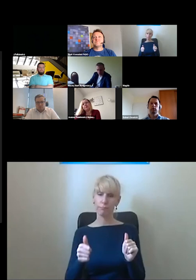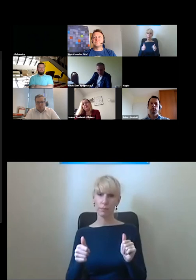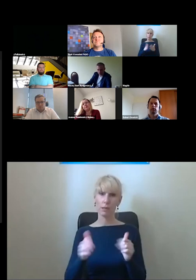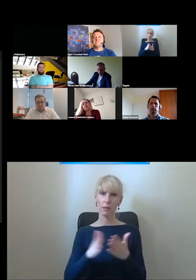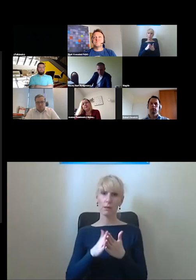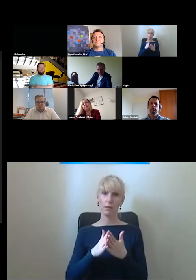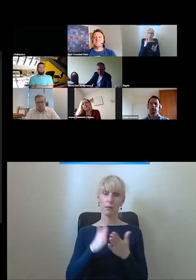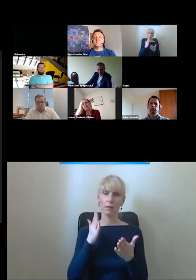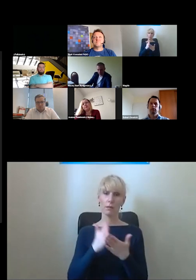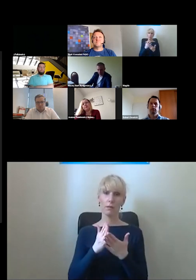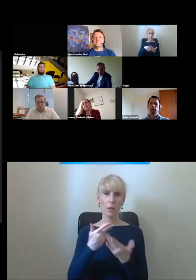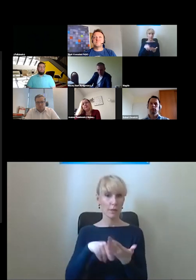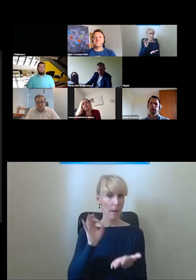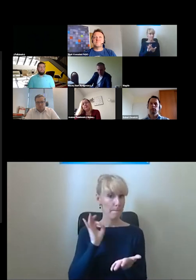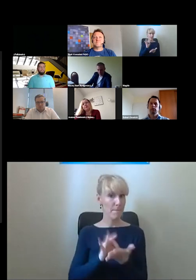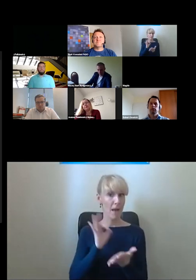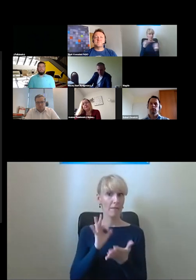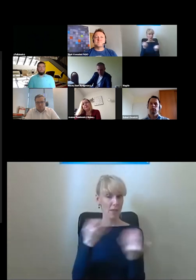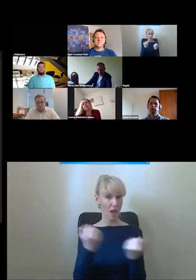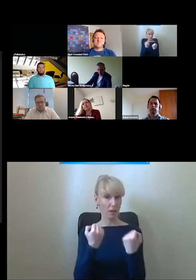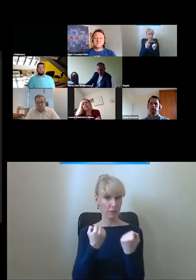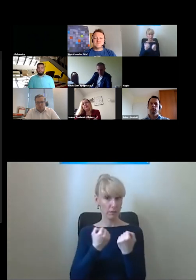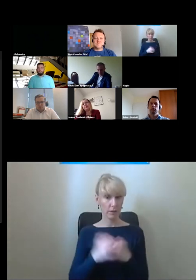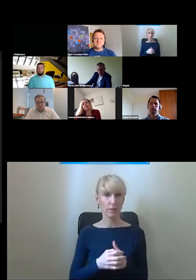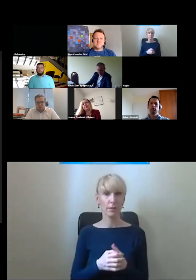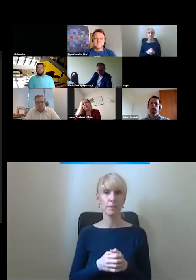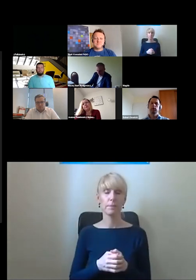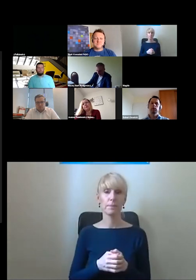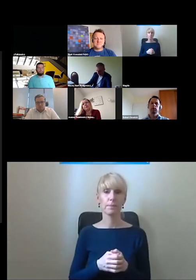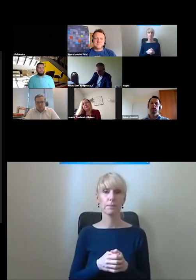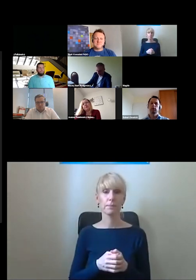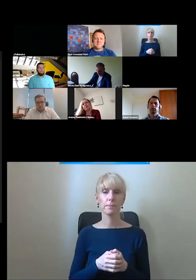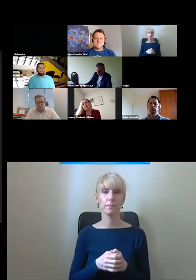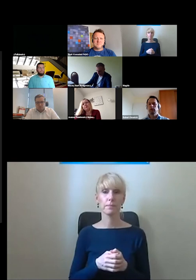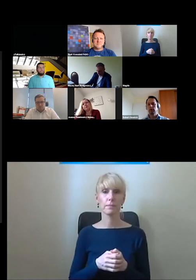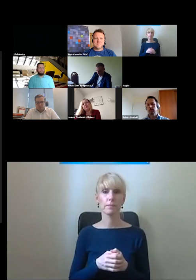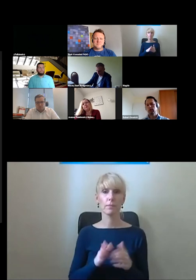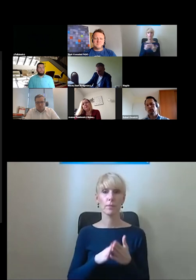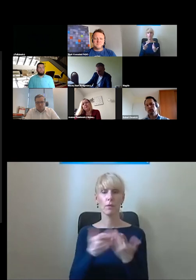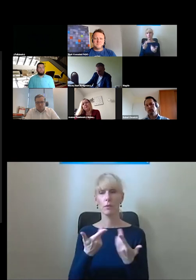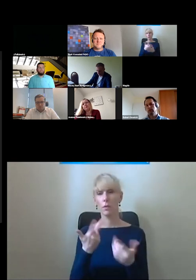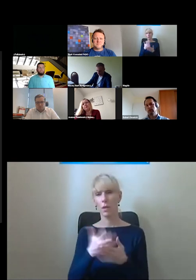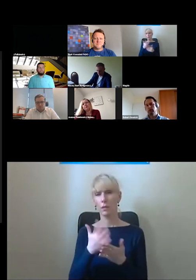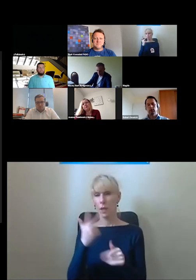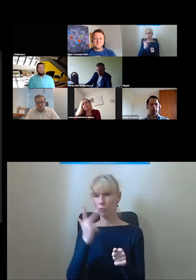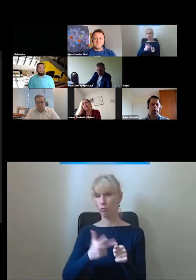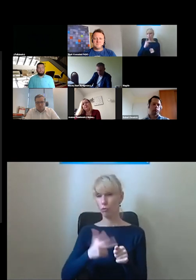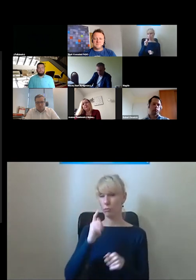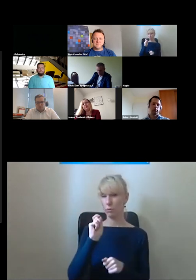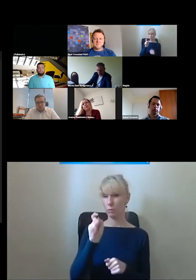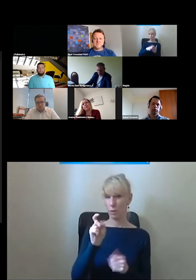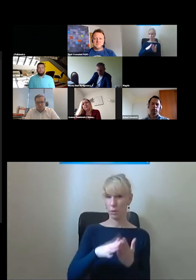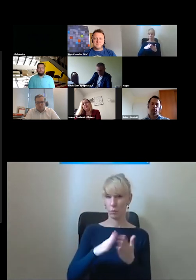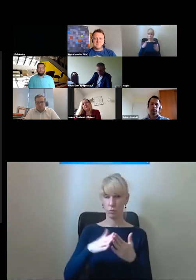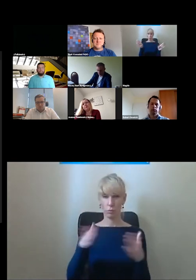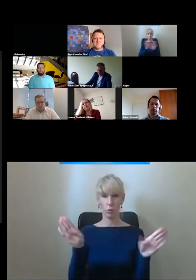że on na pewno jest aktywowany to tak naprawdę powstaje 30 sekund i jeśli się drzwi nie otworzą